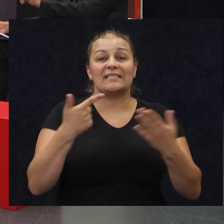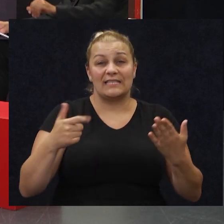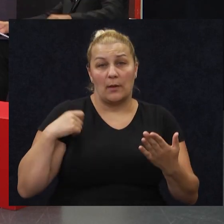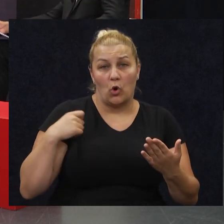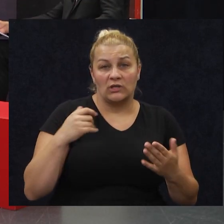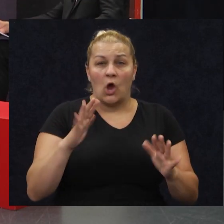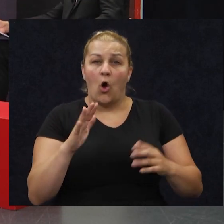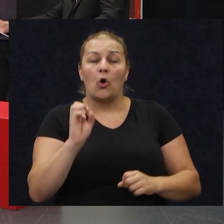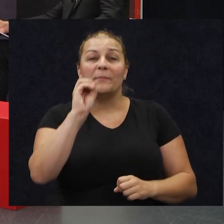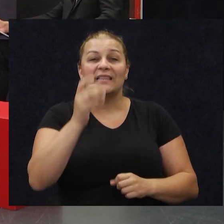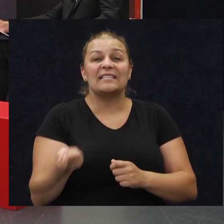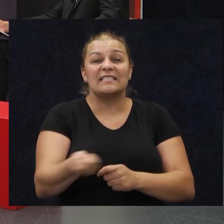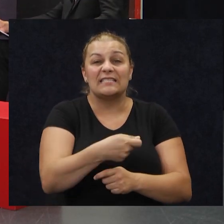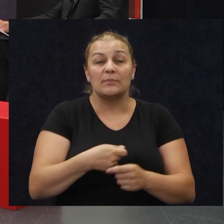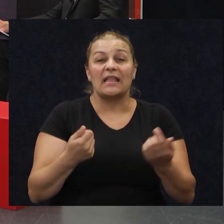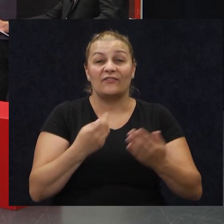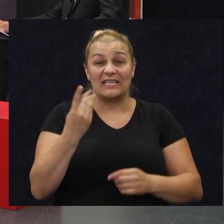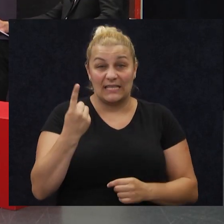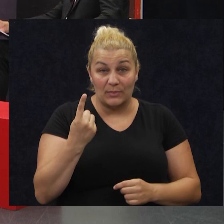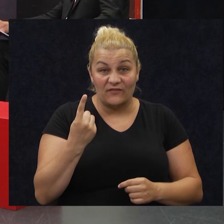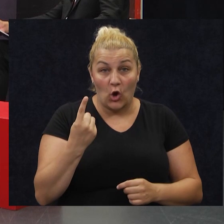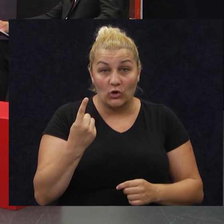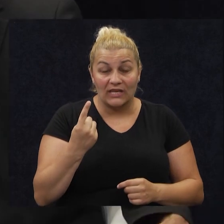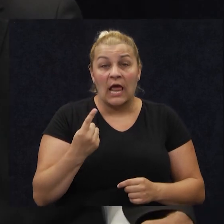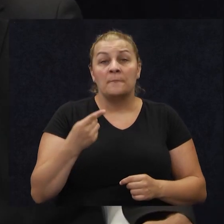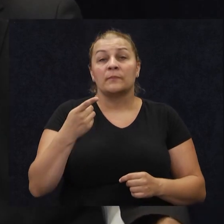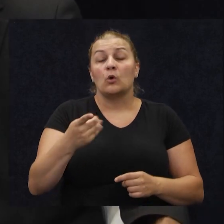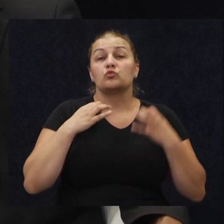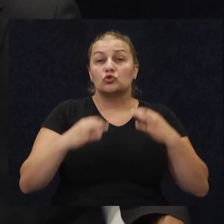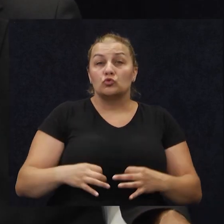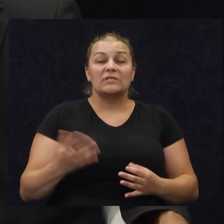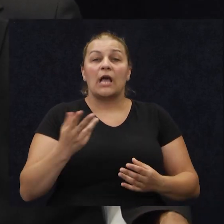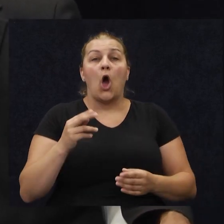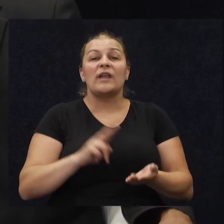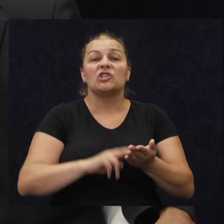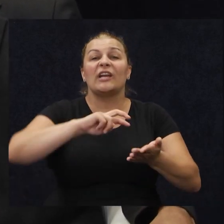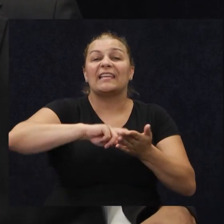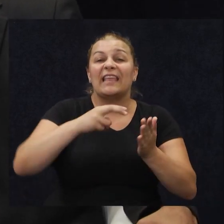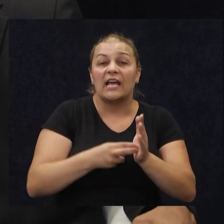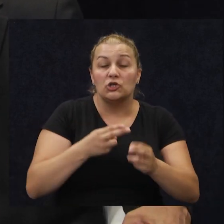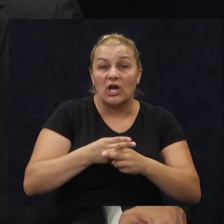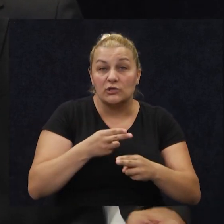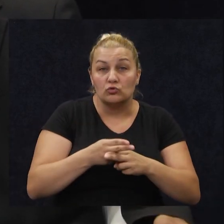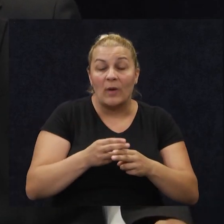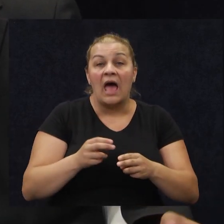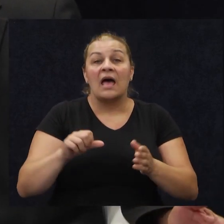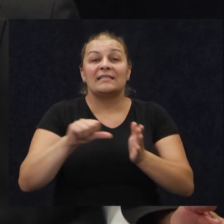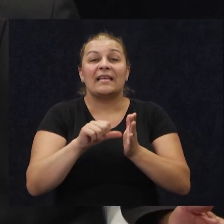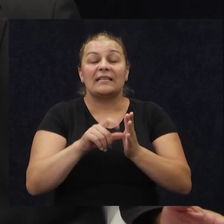negdje oko 15. srpnja 1991. I to recimo u struci kao načelik tehničke službe, centra za